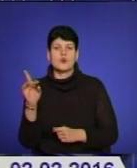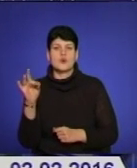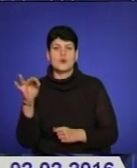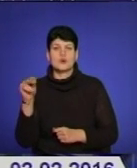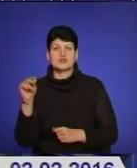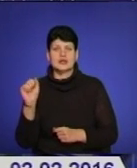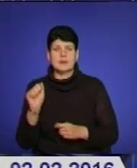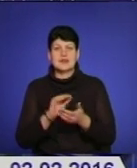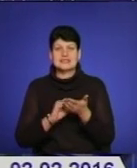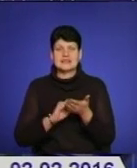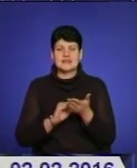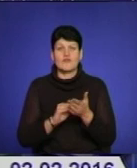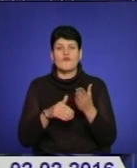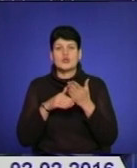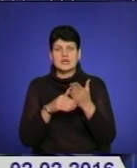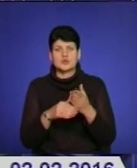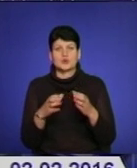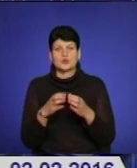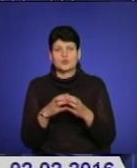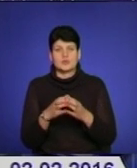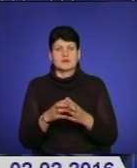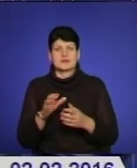-секретар волонтерської групи «Схід» та «Захід» єдині.